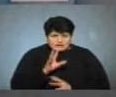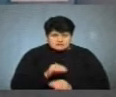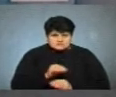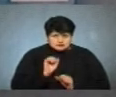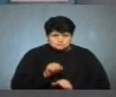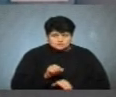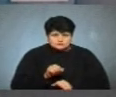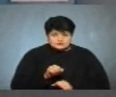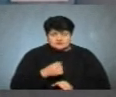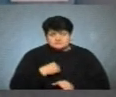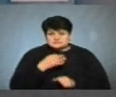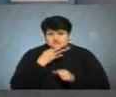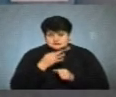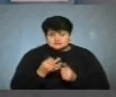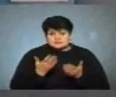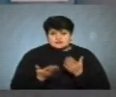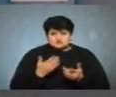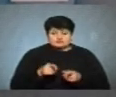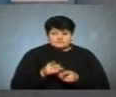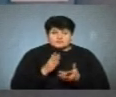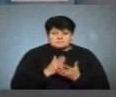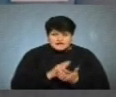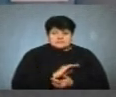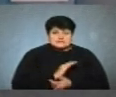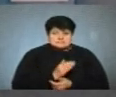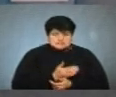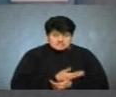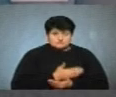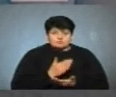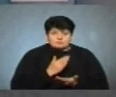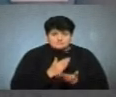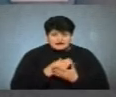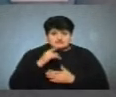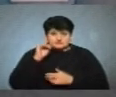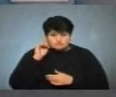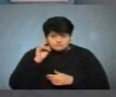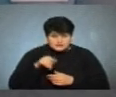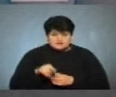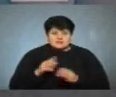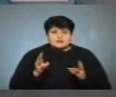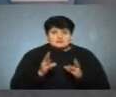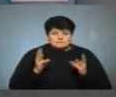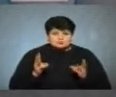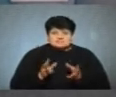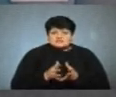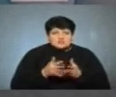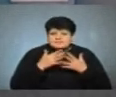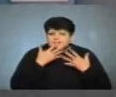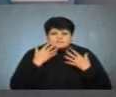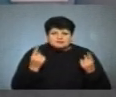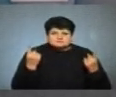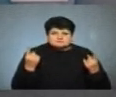можна? Ну, так, я сказала, якщо ви маєте силу, маєте певні вміння і навики, і пожежа не набула таких